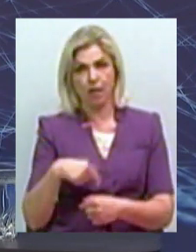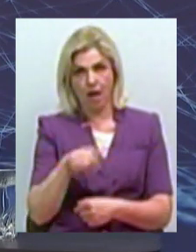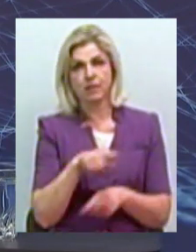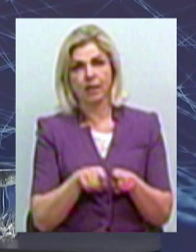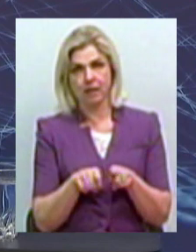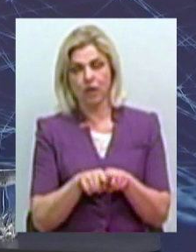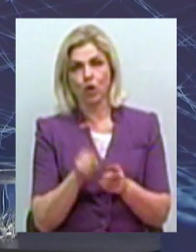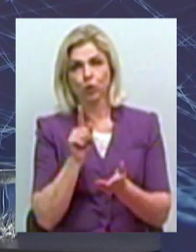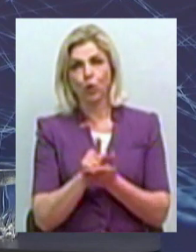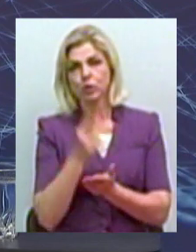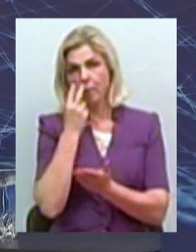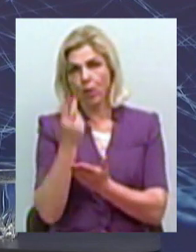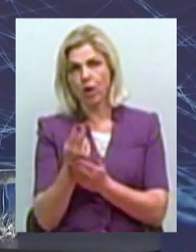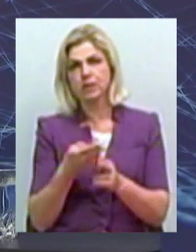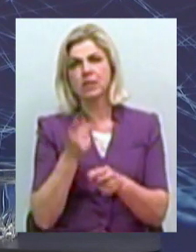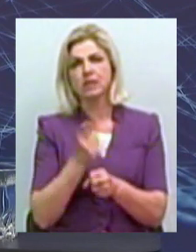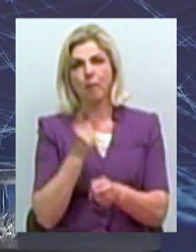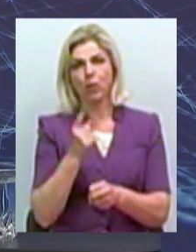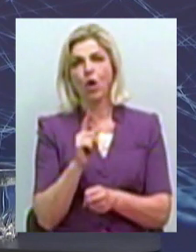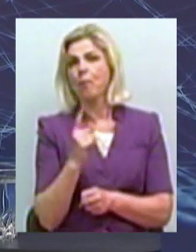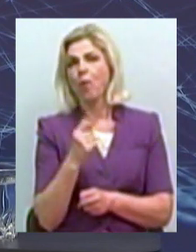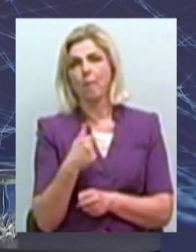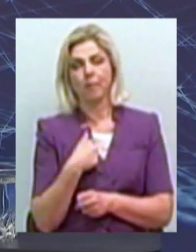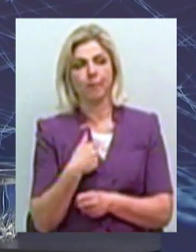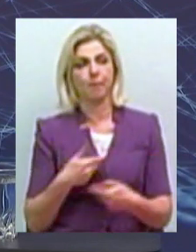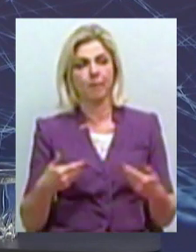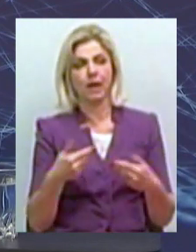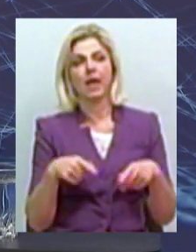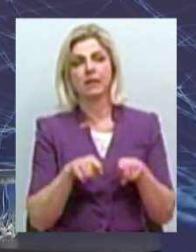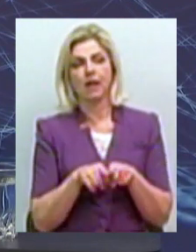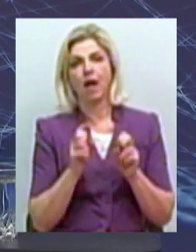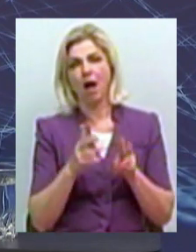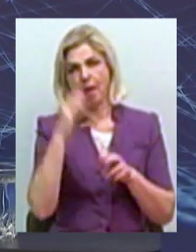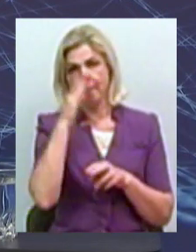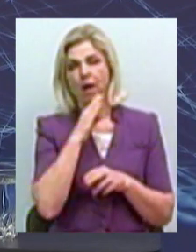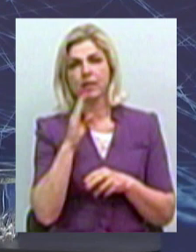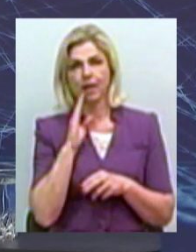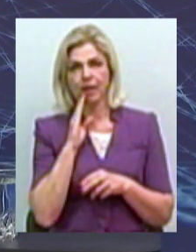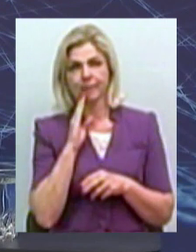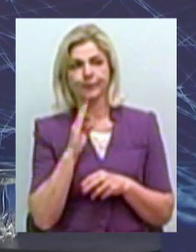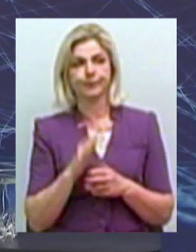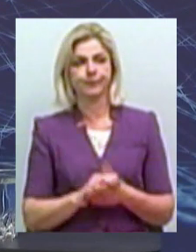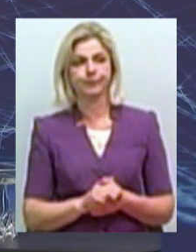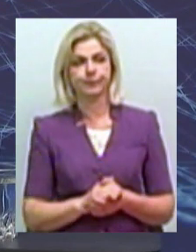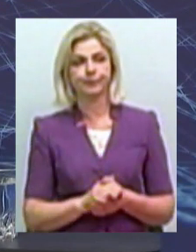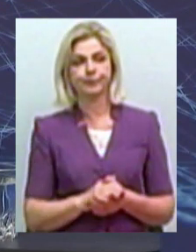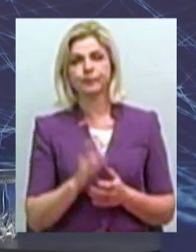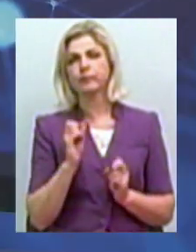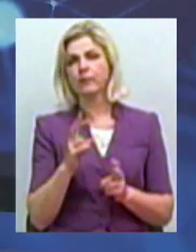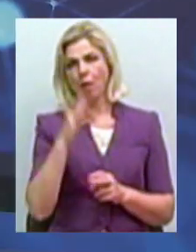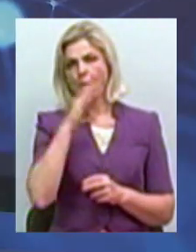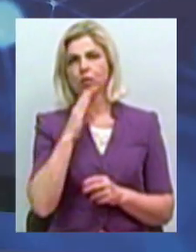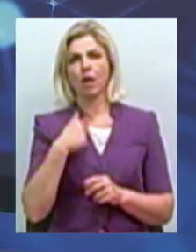маємо це показати, що це заборона не тому, що ми такі, як батьки, такі власні або